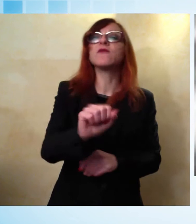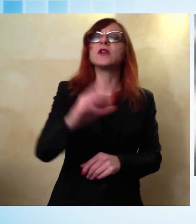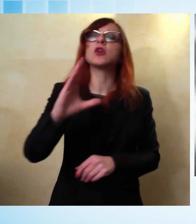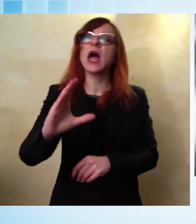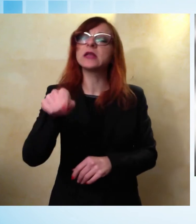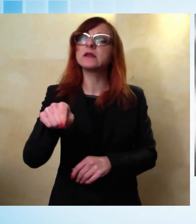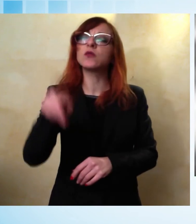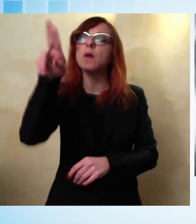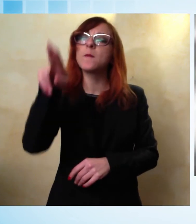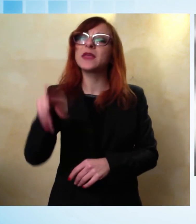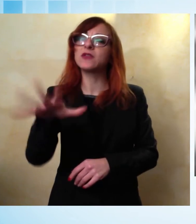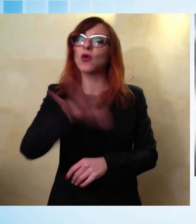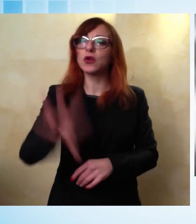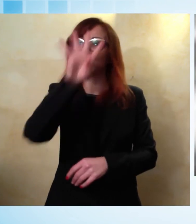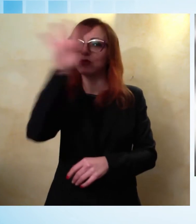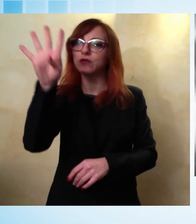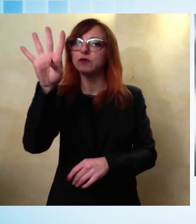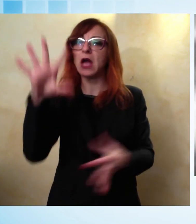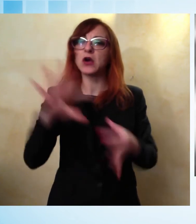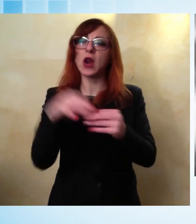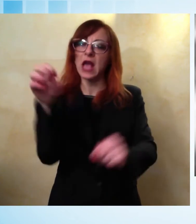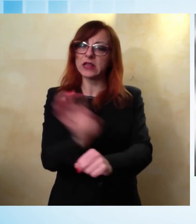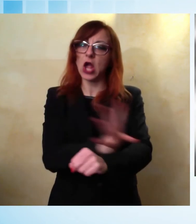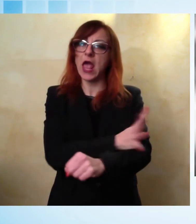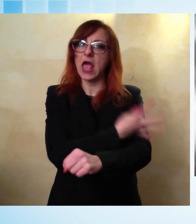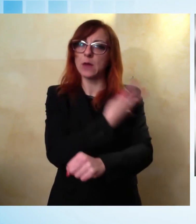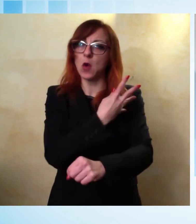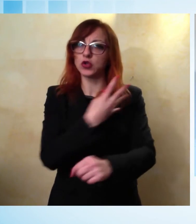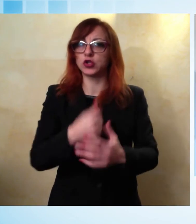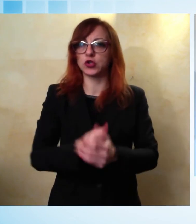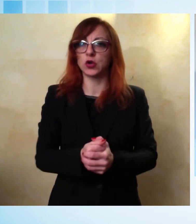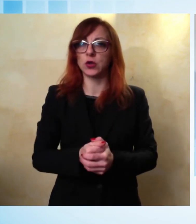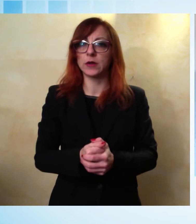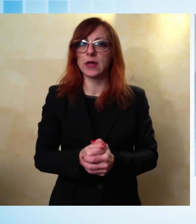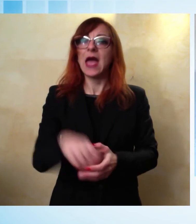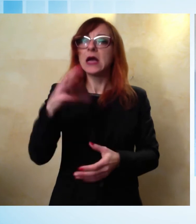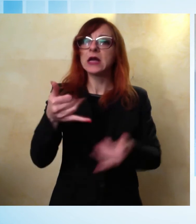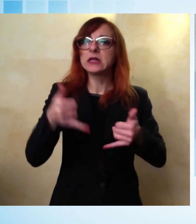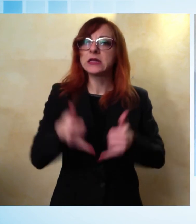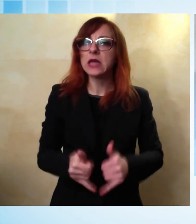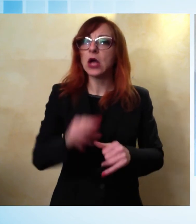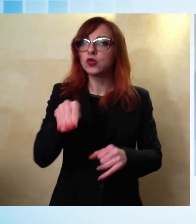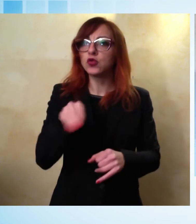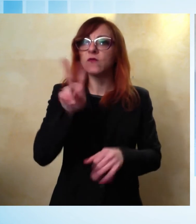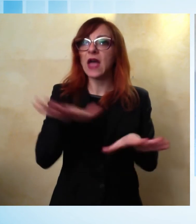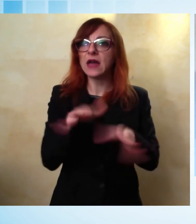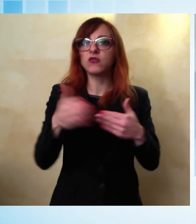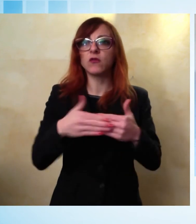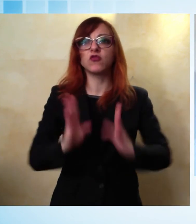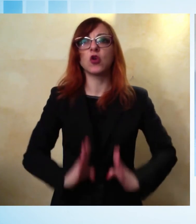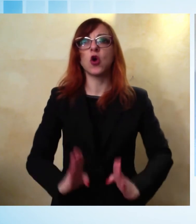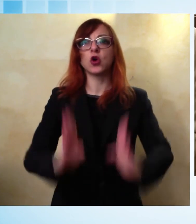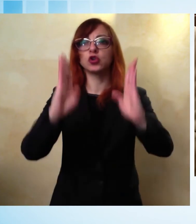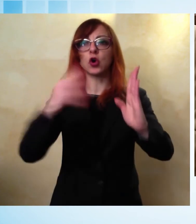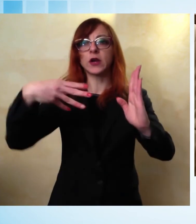Alfredo Catarsini, nato vicino alla cinquecentesca Torre Matilde nell'ex perla del Tirreno, dove trascorse tutta la